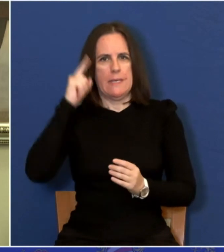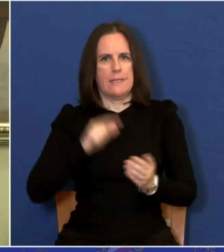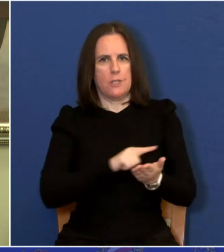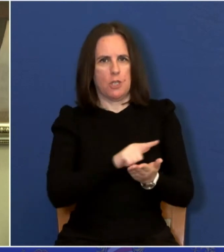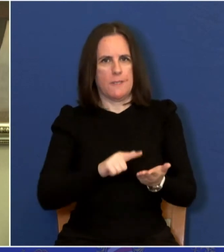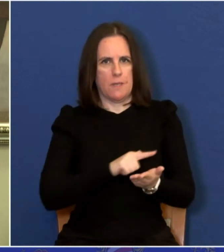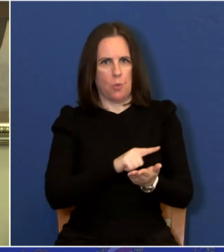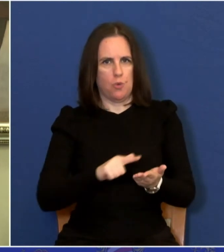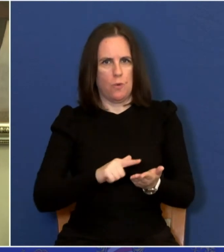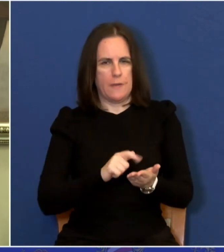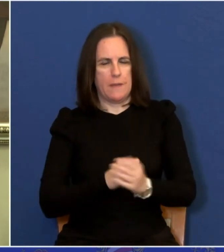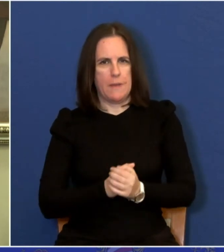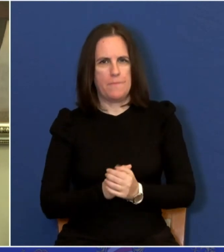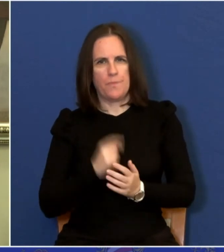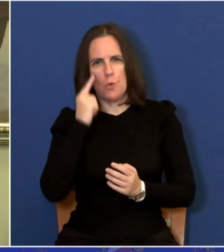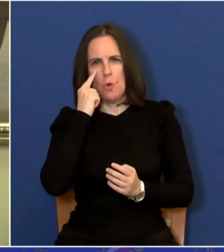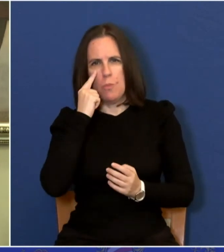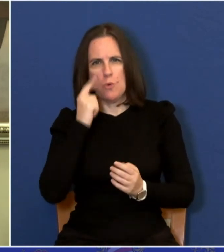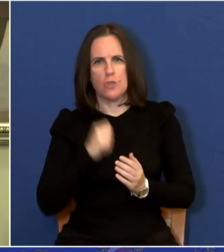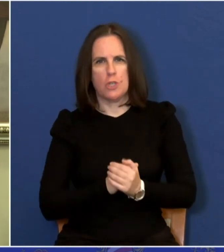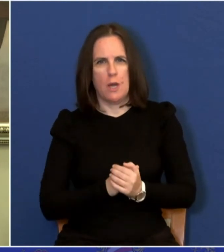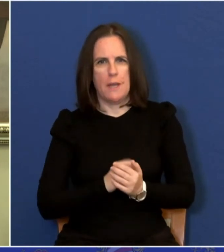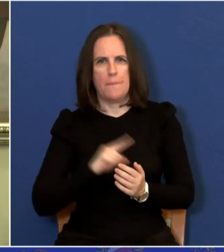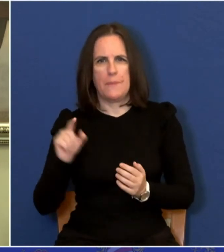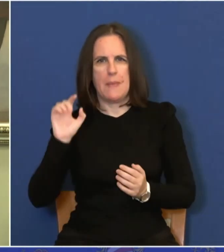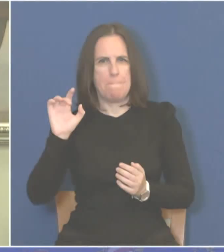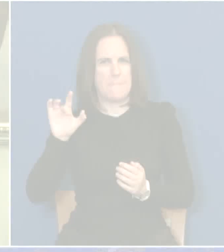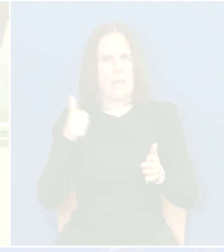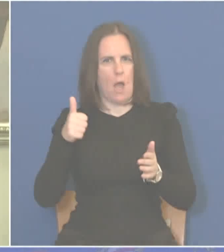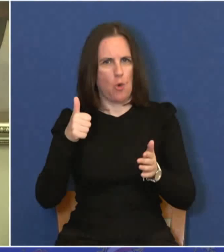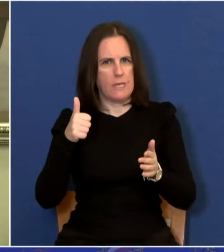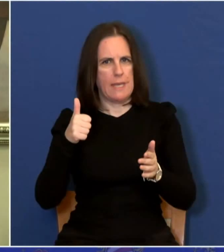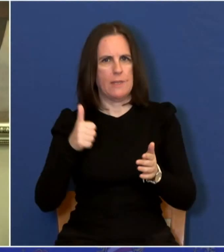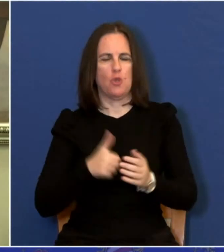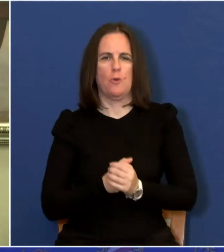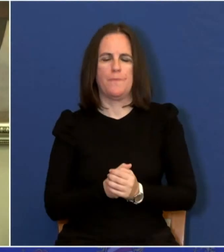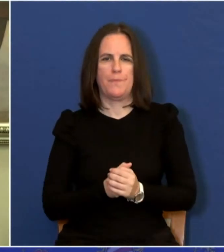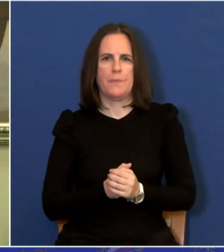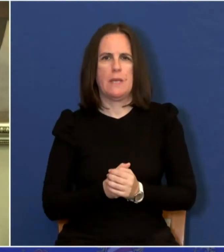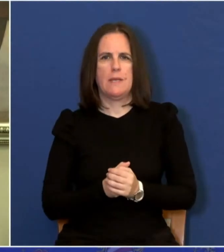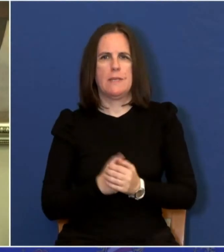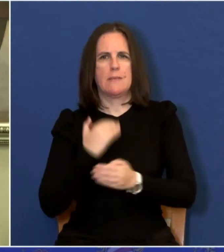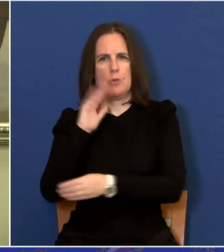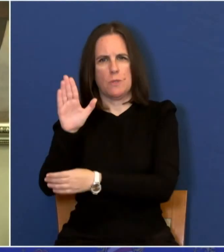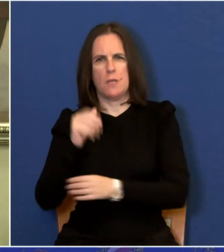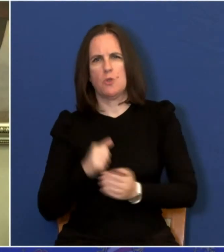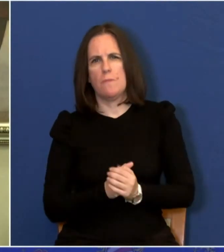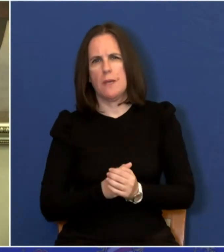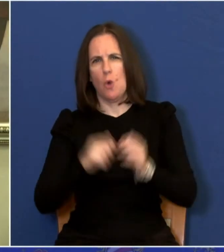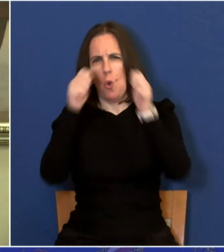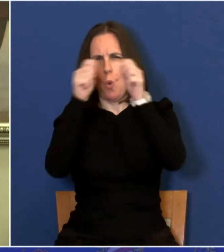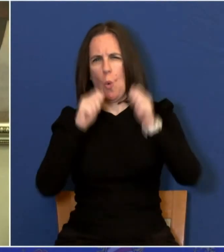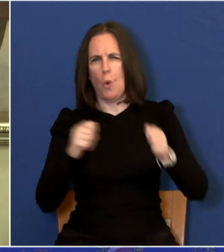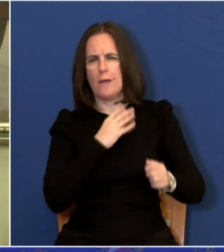tog pokušaja, ja bi to nazvao neprijateljskog preuzimanja Luke. Tada sam bio zastupnik u Hrvatskom saboru i sjećam se